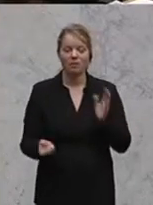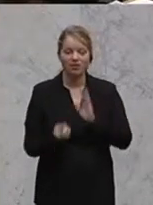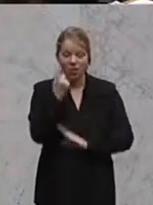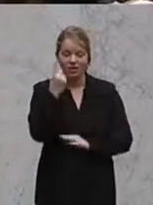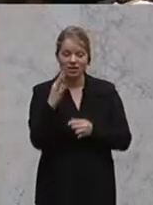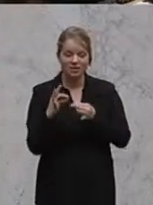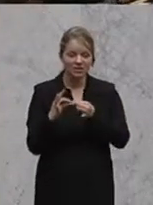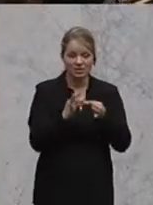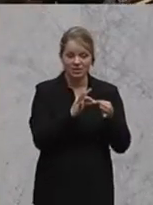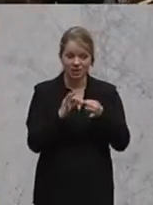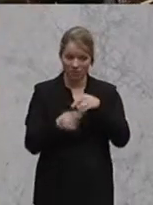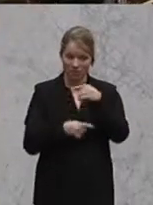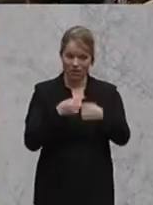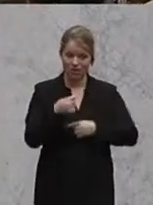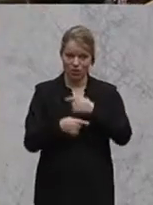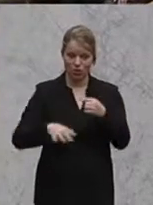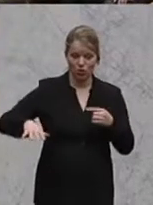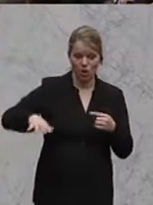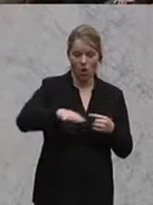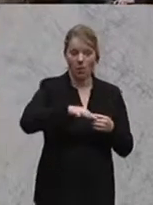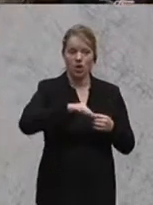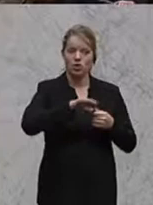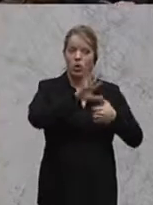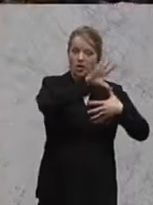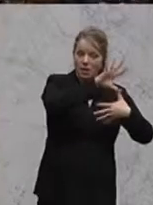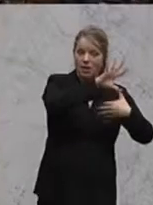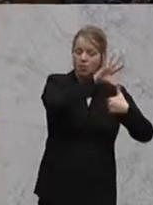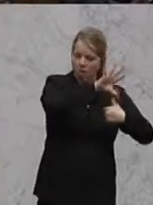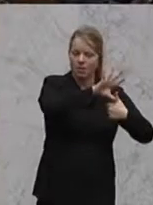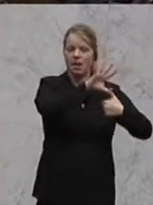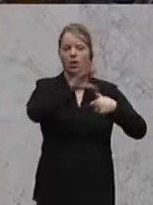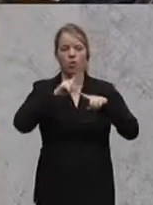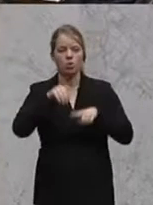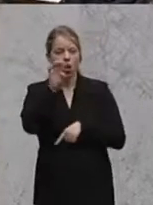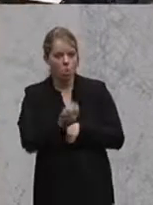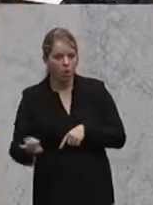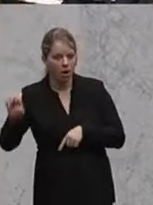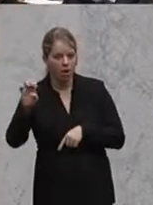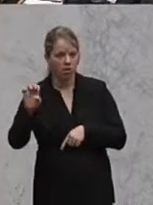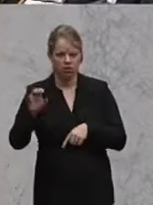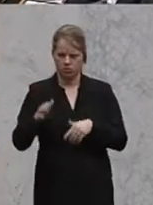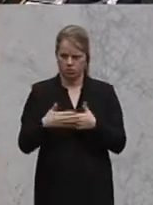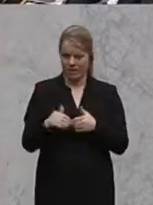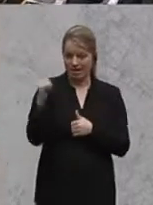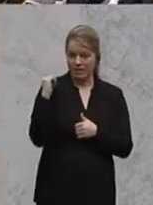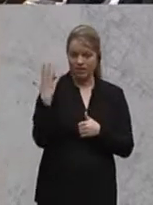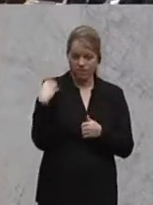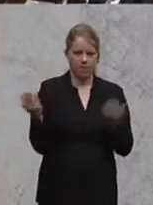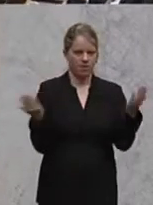entwickelten Wirtschaftsräumen, Nordamerika und Europa, das geht es ja. Und wenn dieser Vergleich kommt, gestern erst wieder,